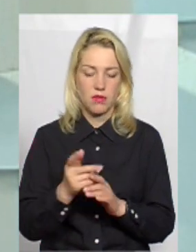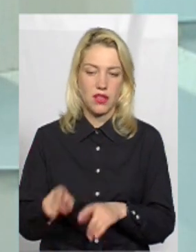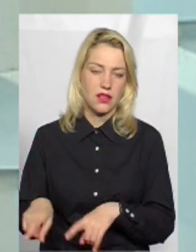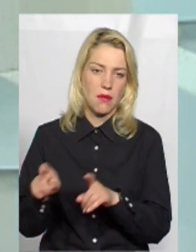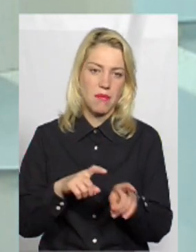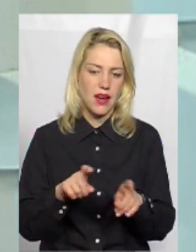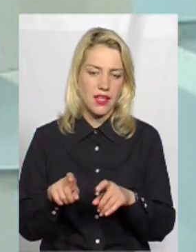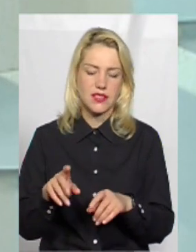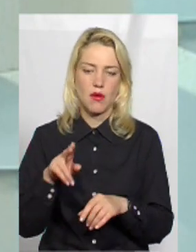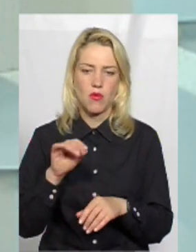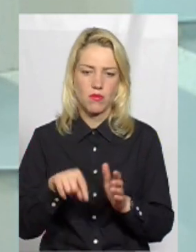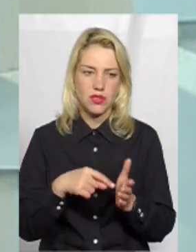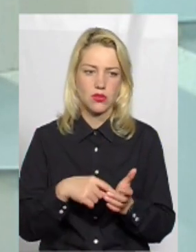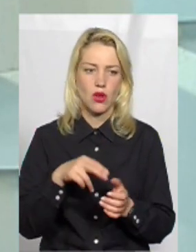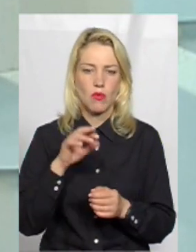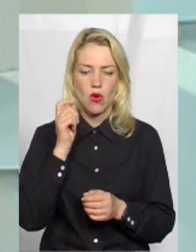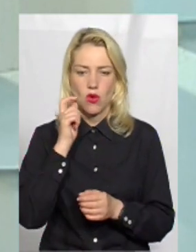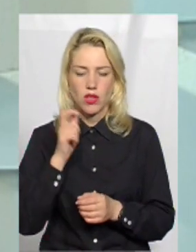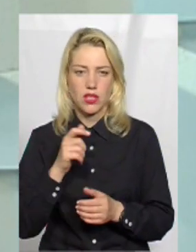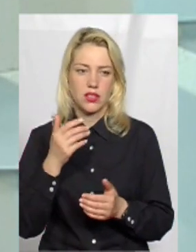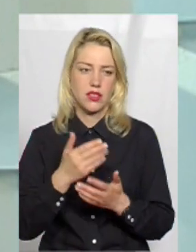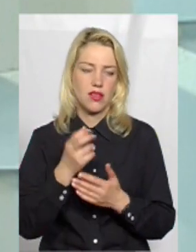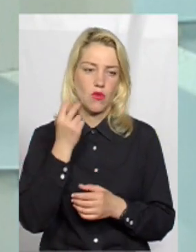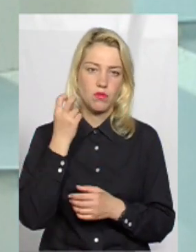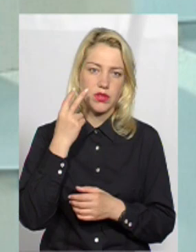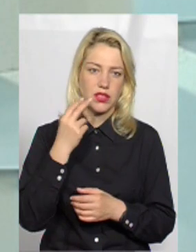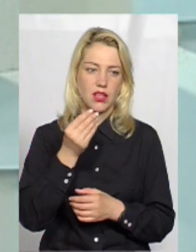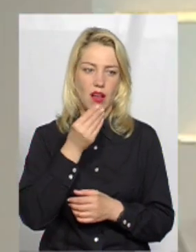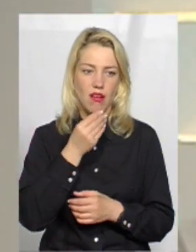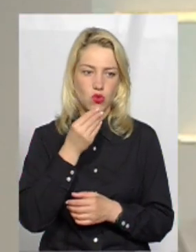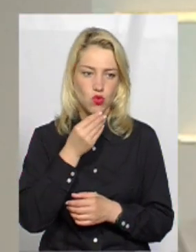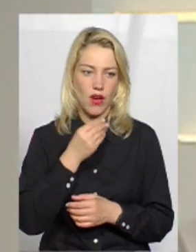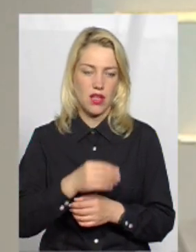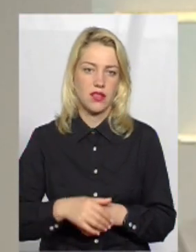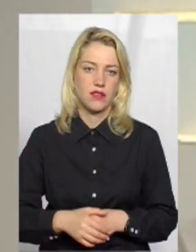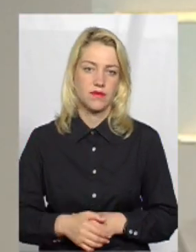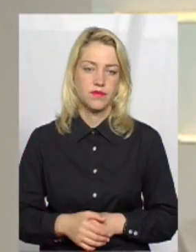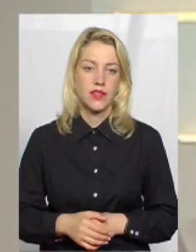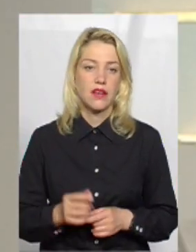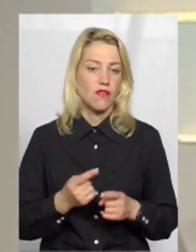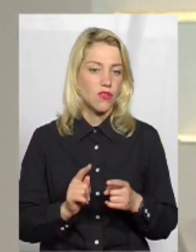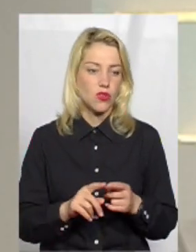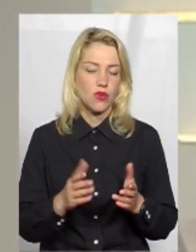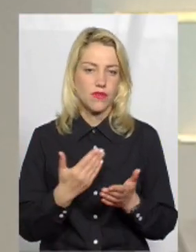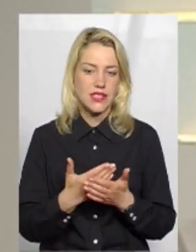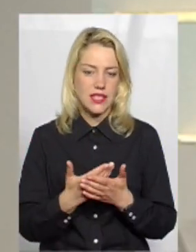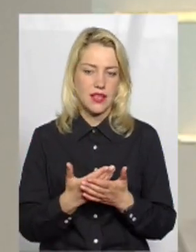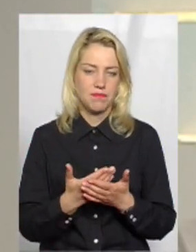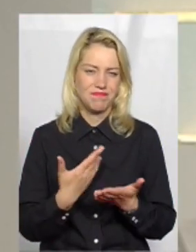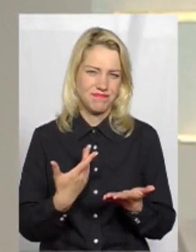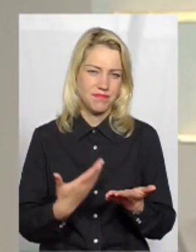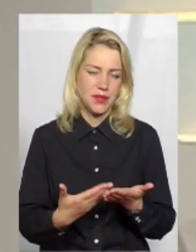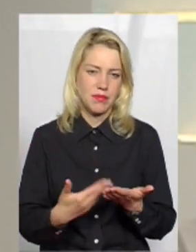там, по місту, по країні, обіди, там, харчування, ну, воно все приблизно